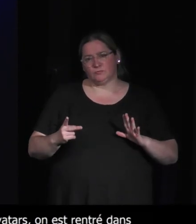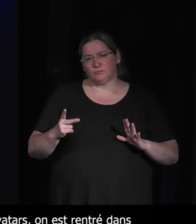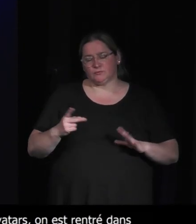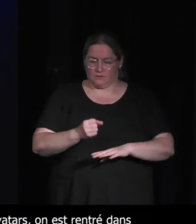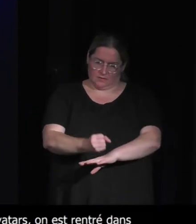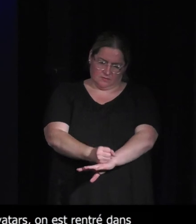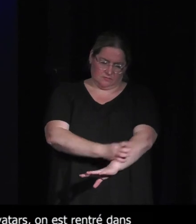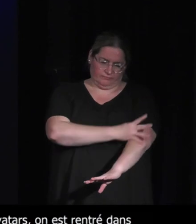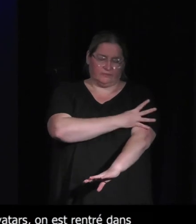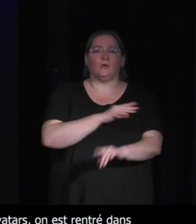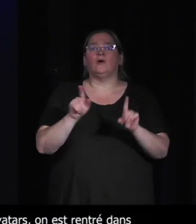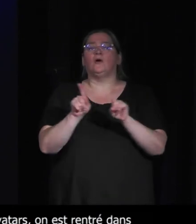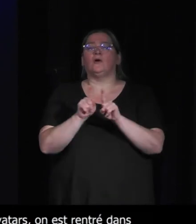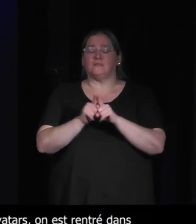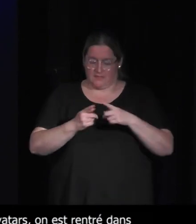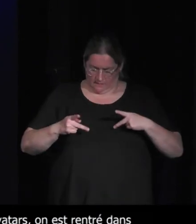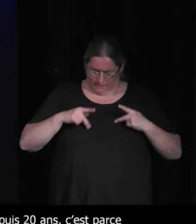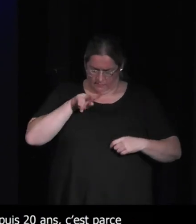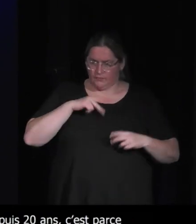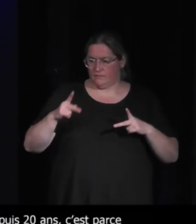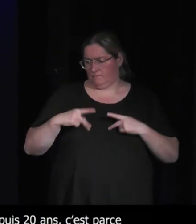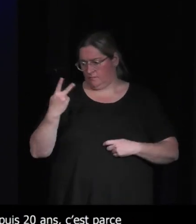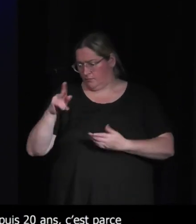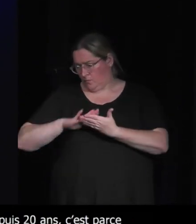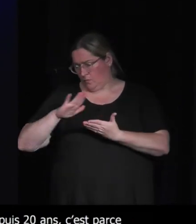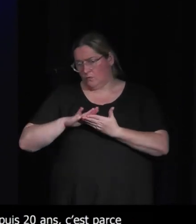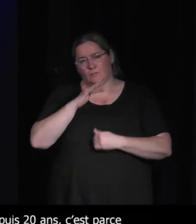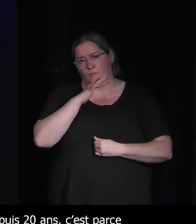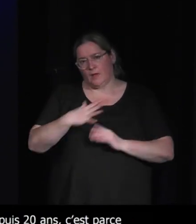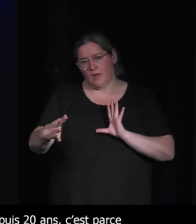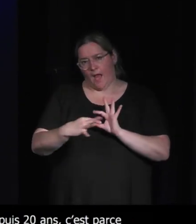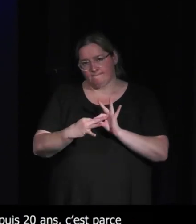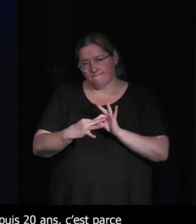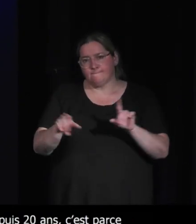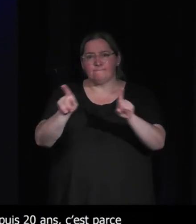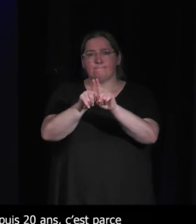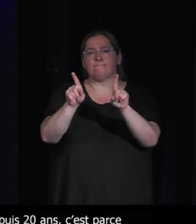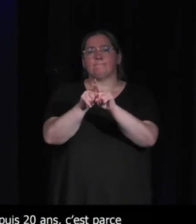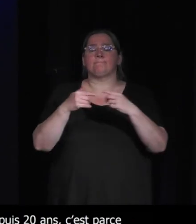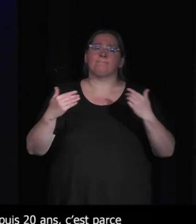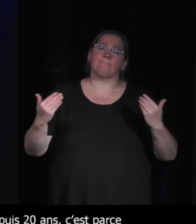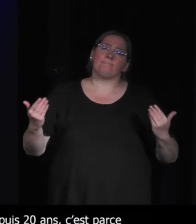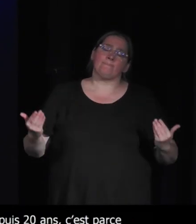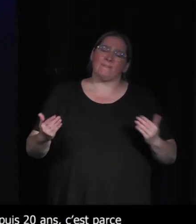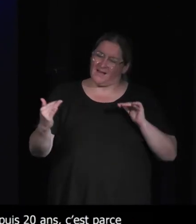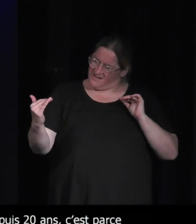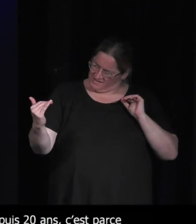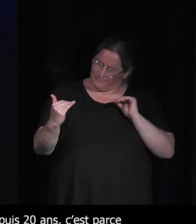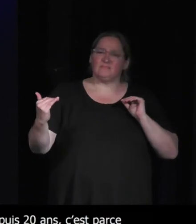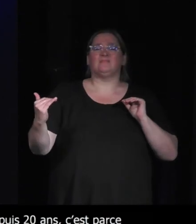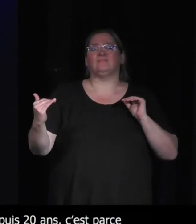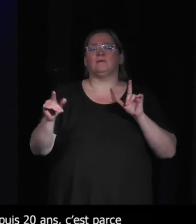l'interdépendance et les rapports un petit peu plus équitables ou en tout cas nuancés plus que sur l'animal